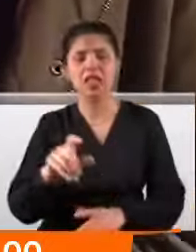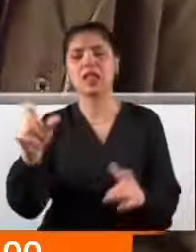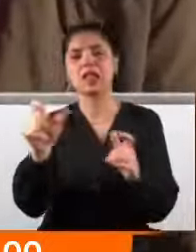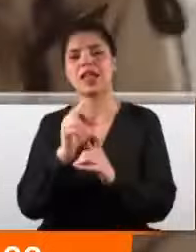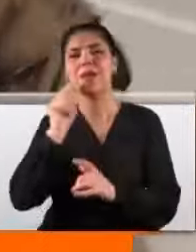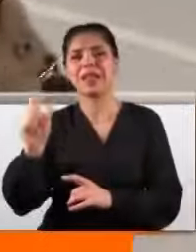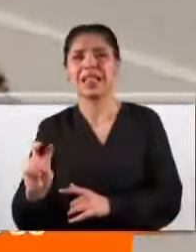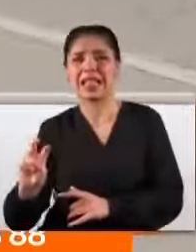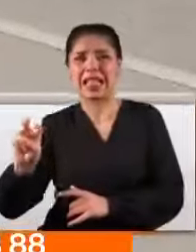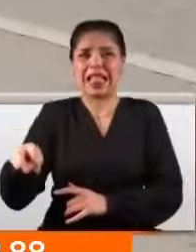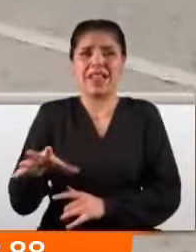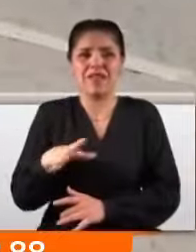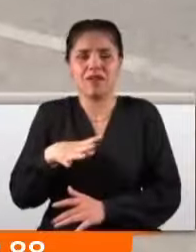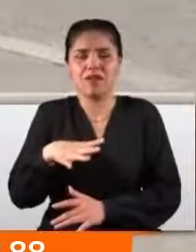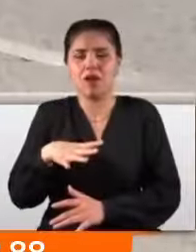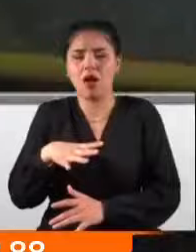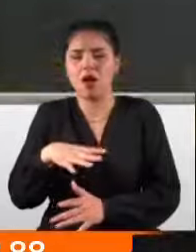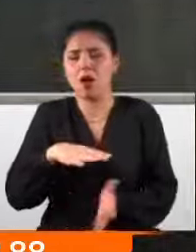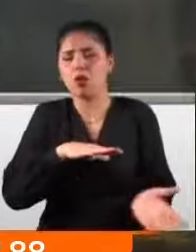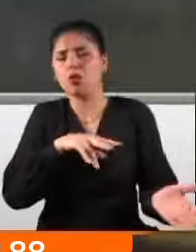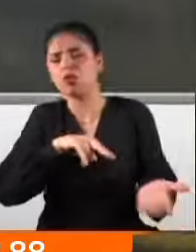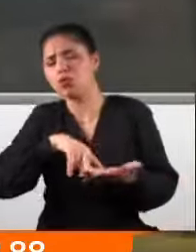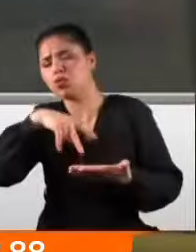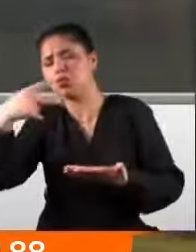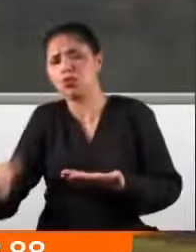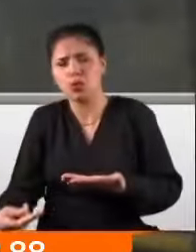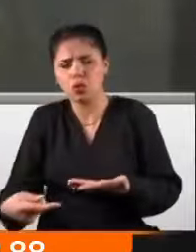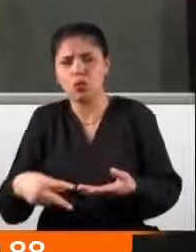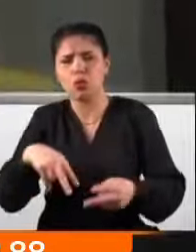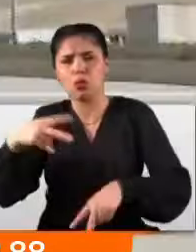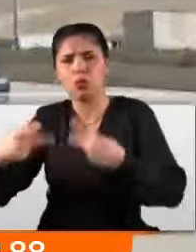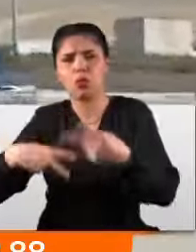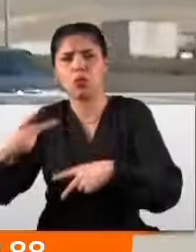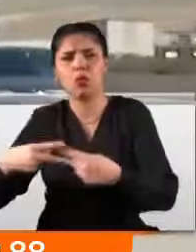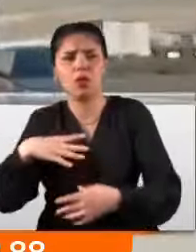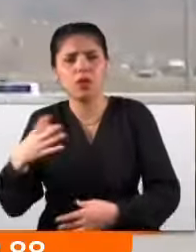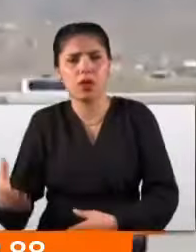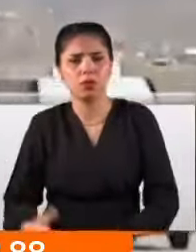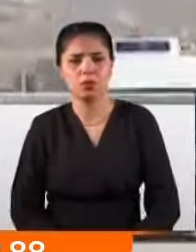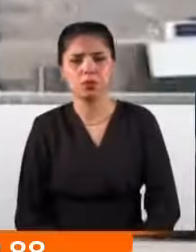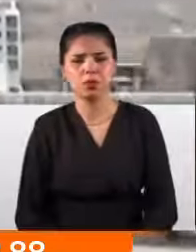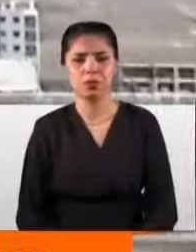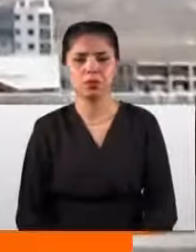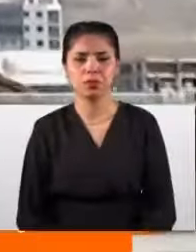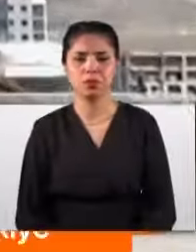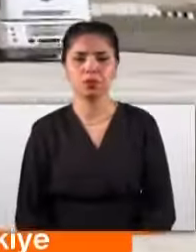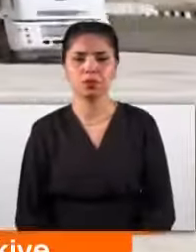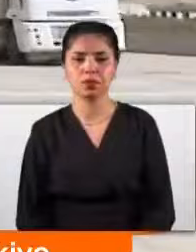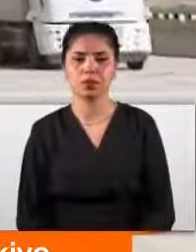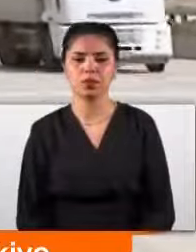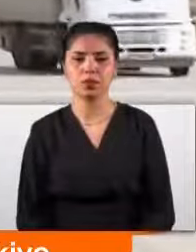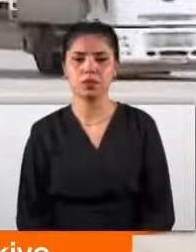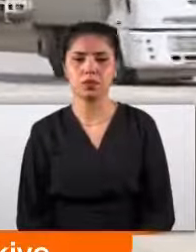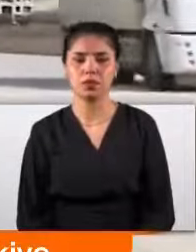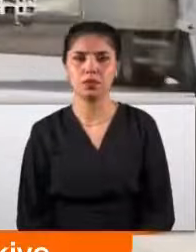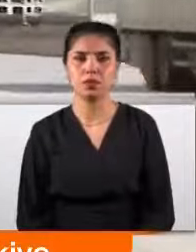Bulut inmek isterken metrelerce sürüklendi. Ben de o sırada butona basmıştım inecektim. Ama o ani frenle ben